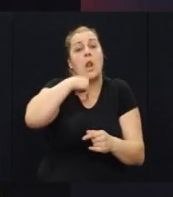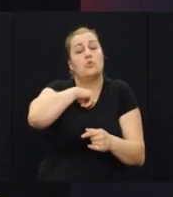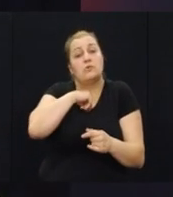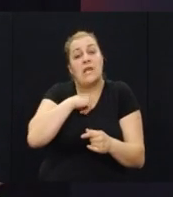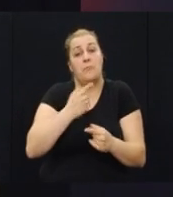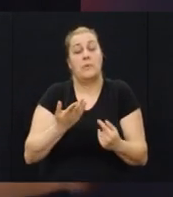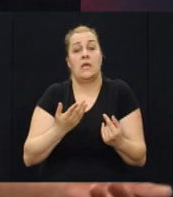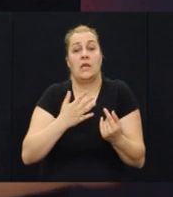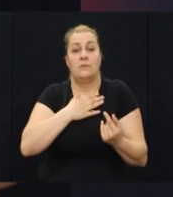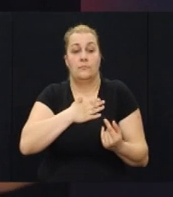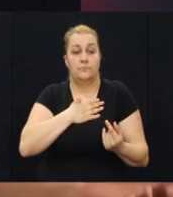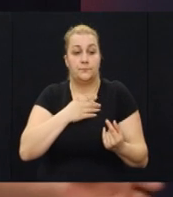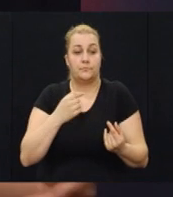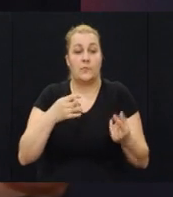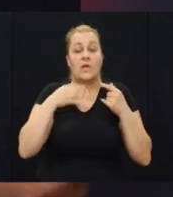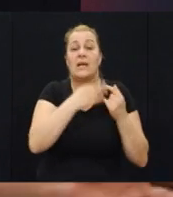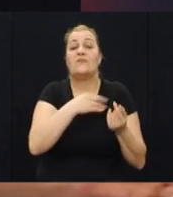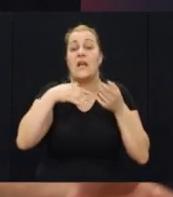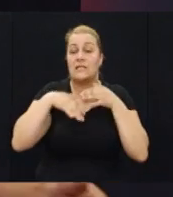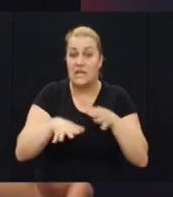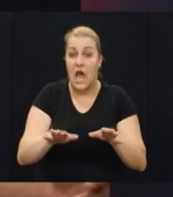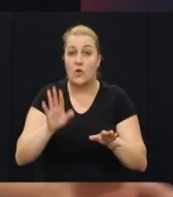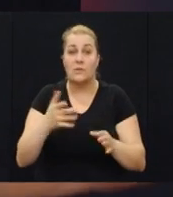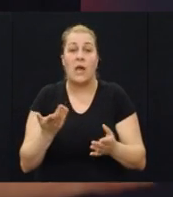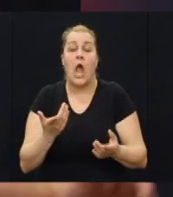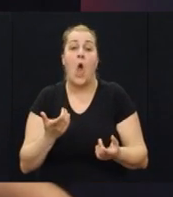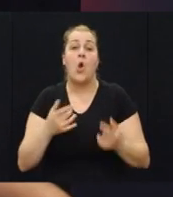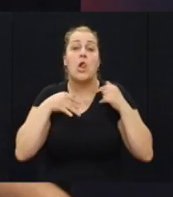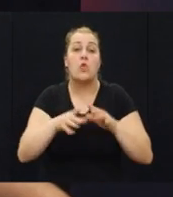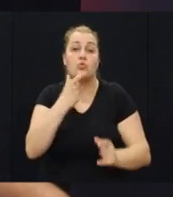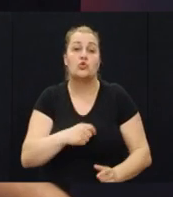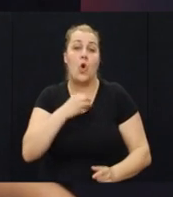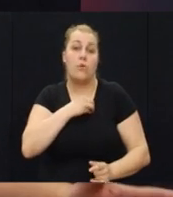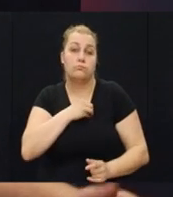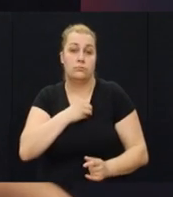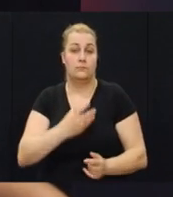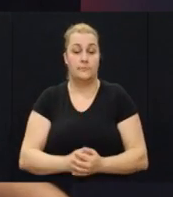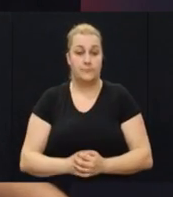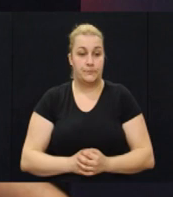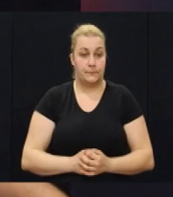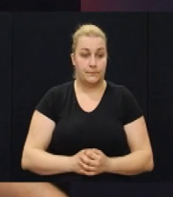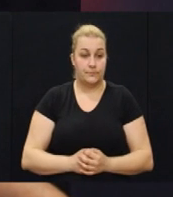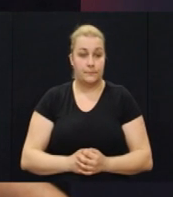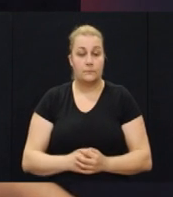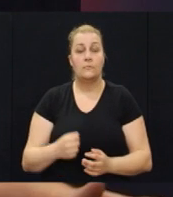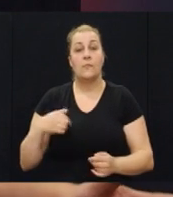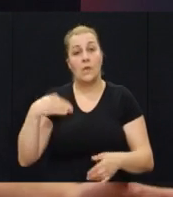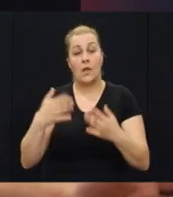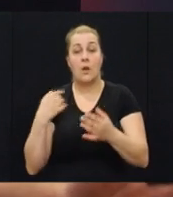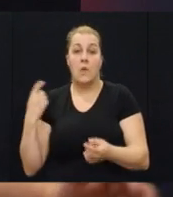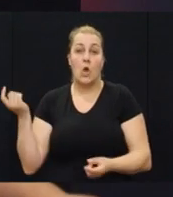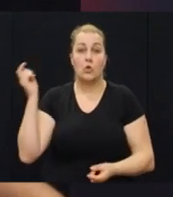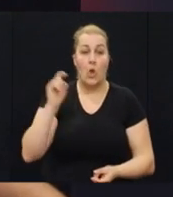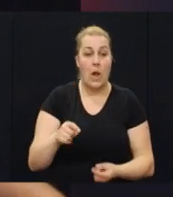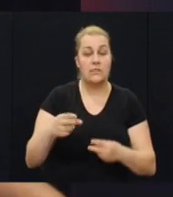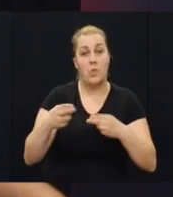sebi, znači, naš hrvatski narod ima u sebi jednu ljudskost tu. Da, ljudskogu komponentu. I dolazimo,